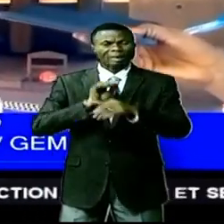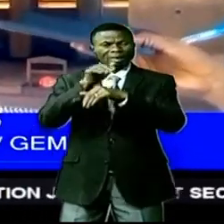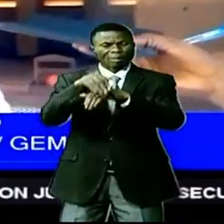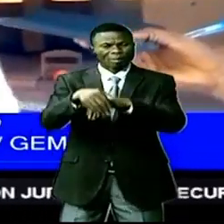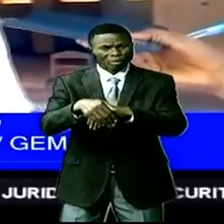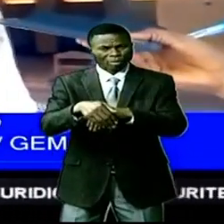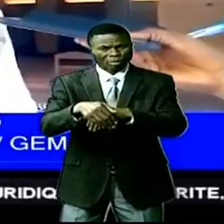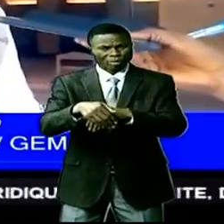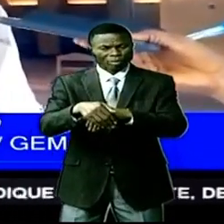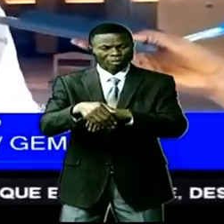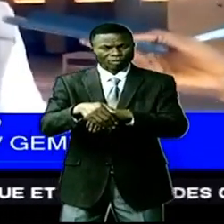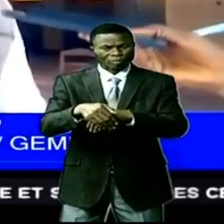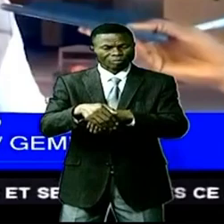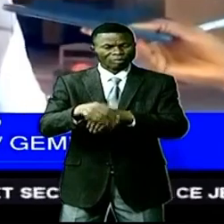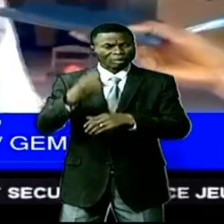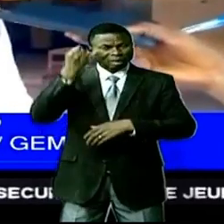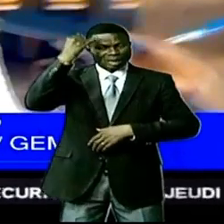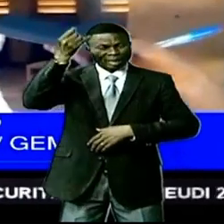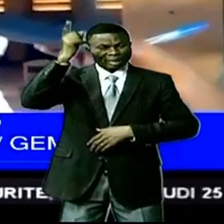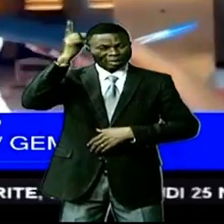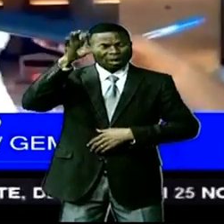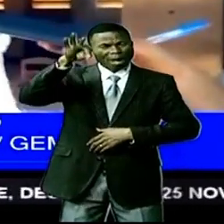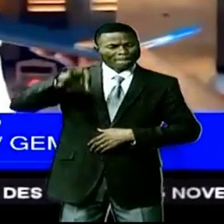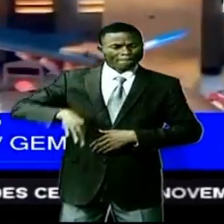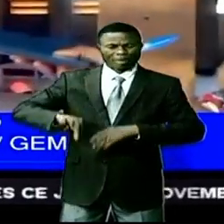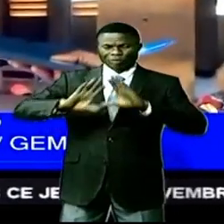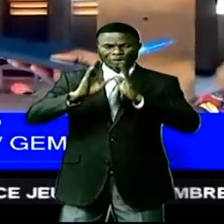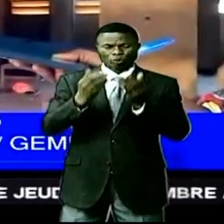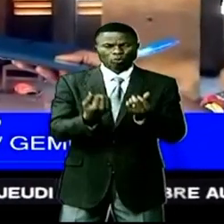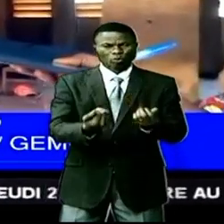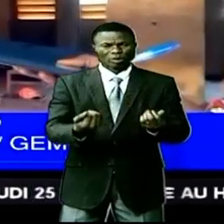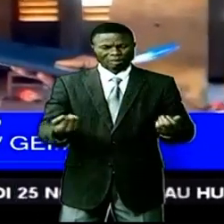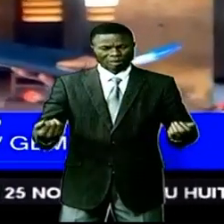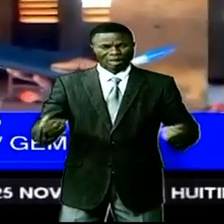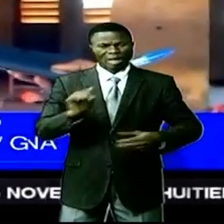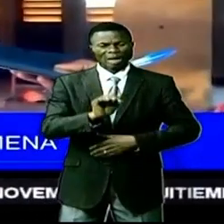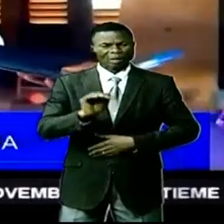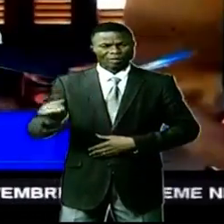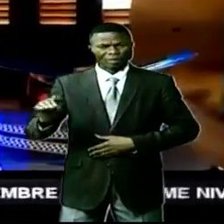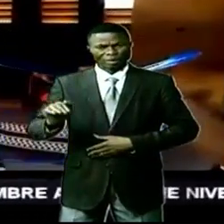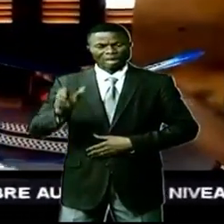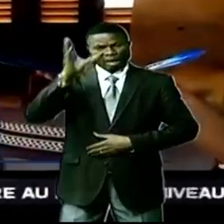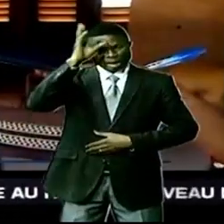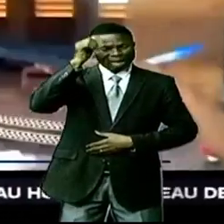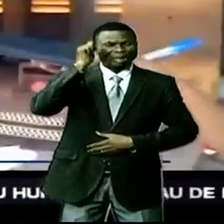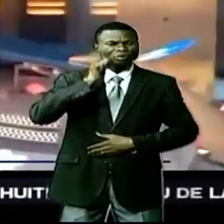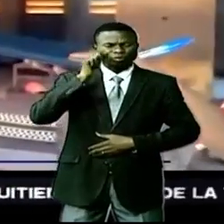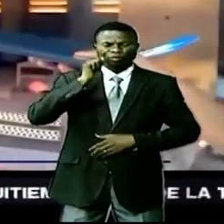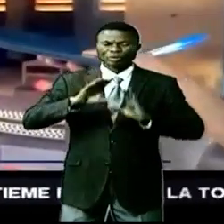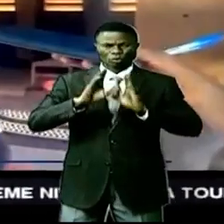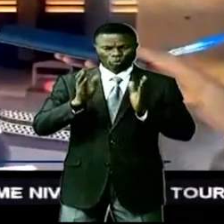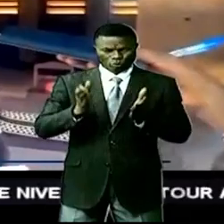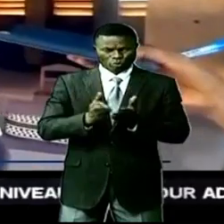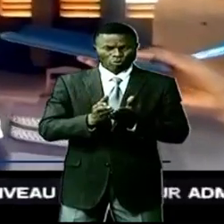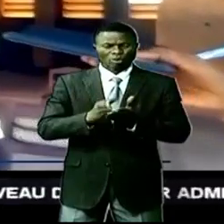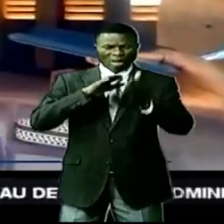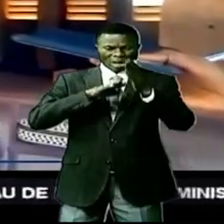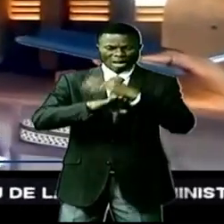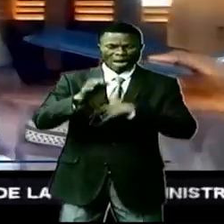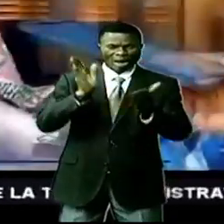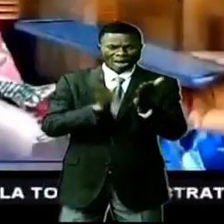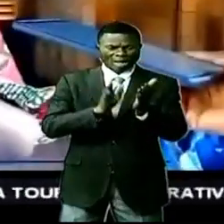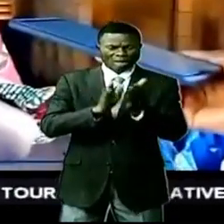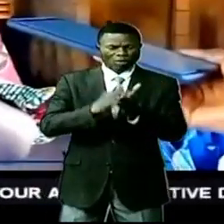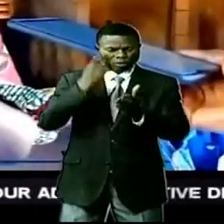à l'une des aspirations du bien-être de l'enfant qui veut que les filles et les garçons soient éduqués pour la